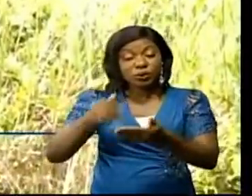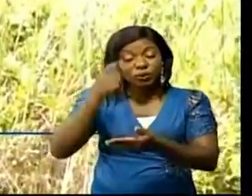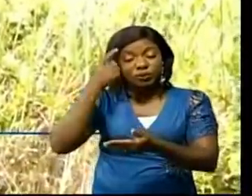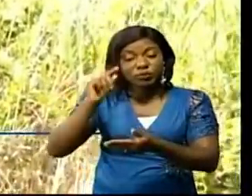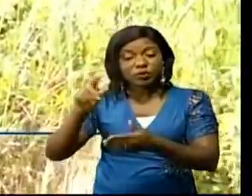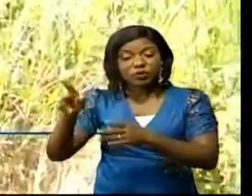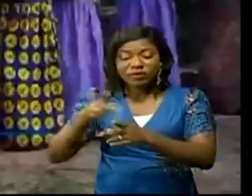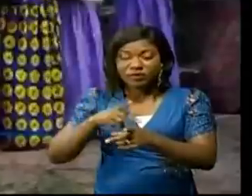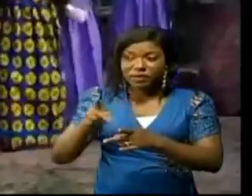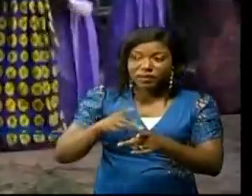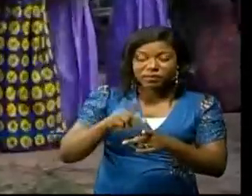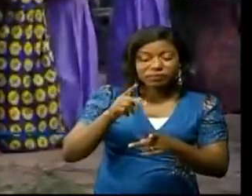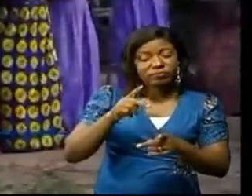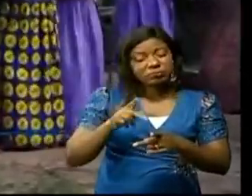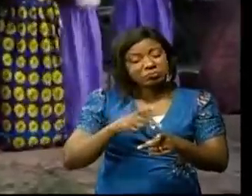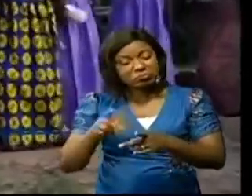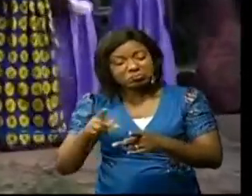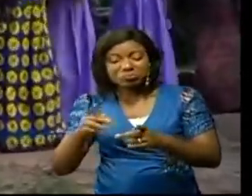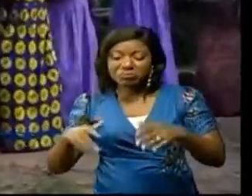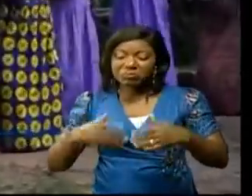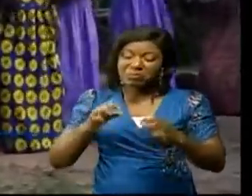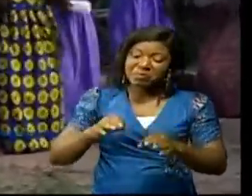exhiber quelques pas de danse.